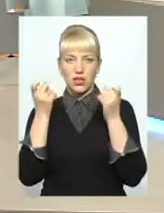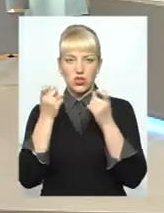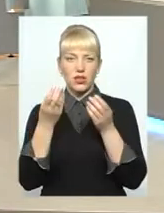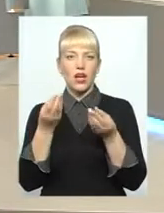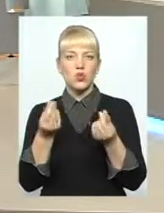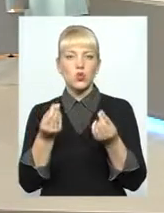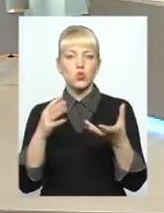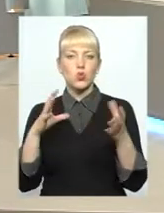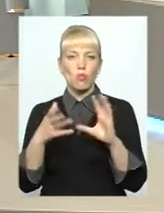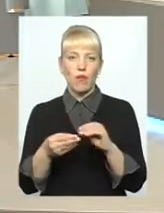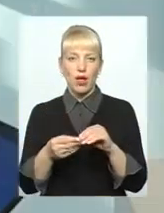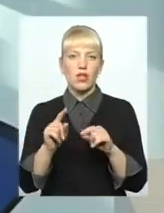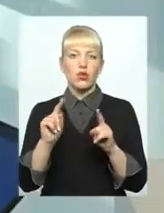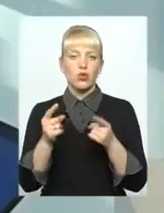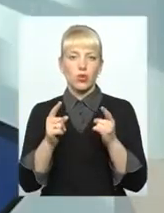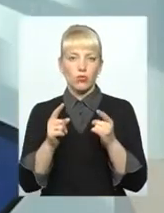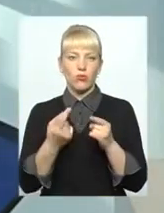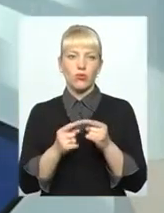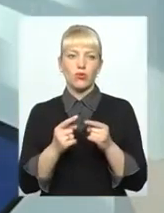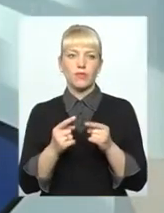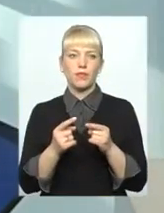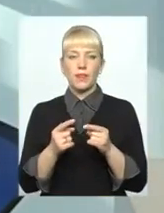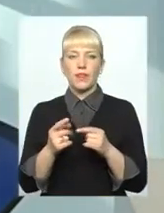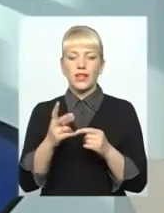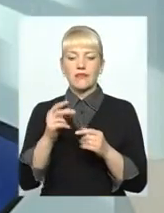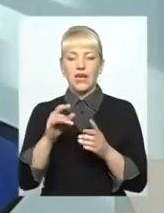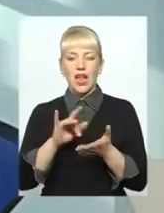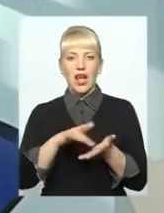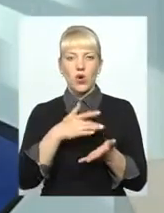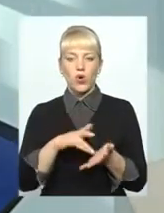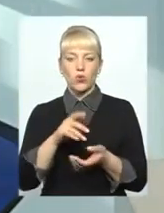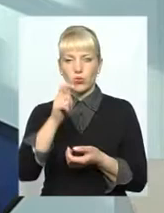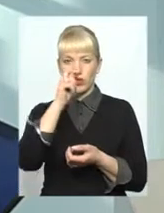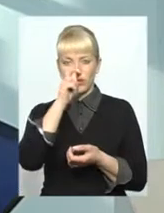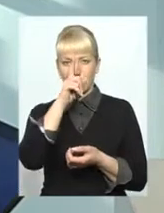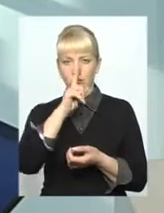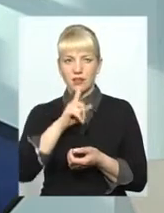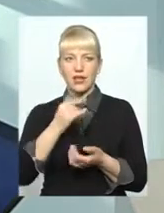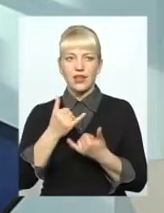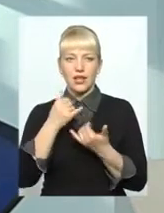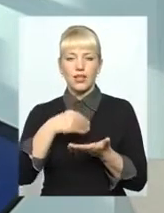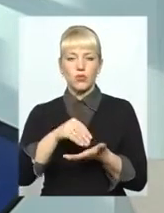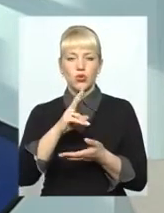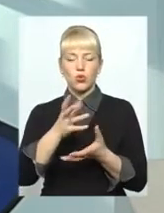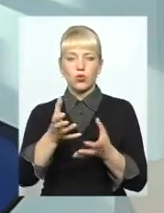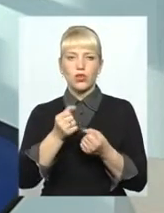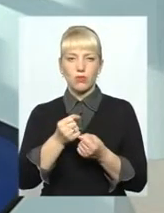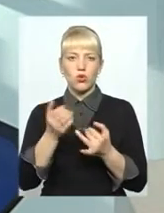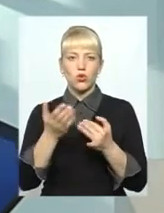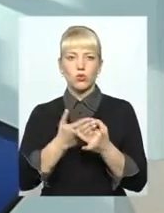І тому в рахунку за квітень місяць ми для споживачів, які отримують субсидію,